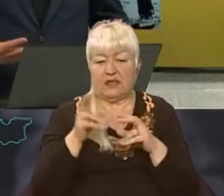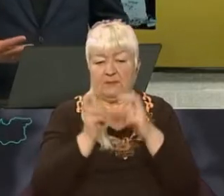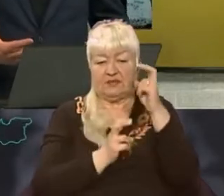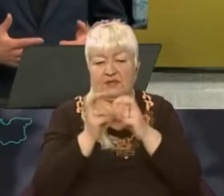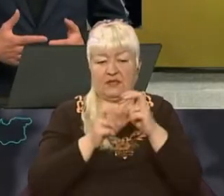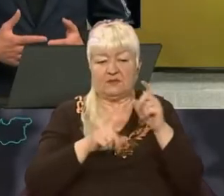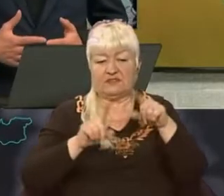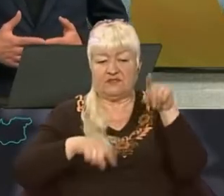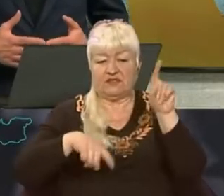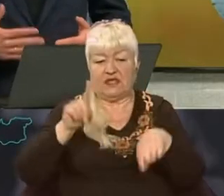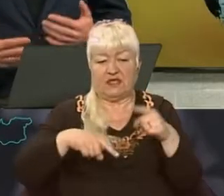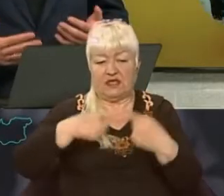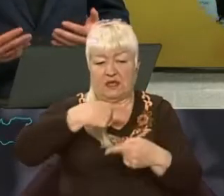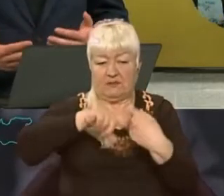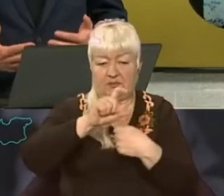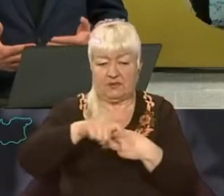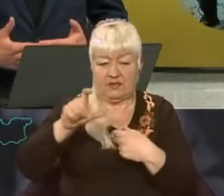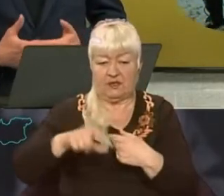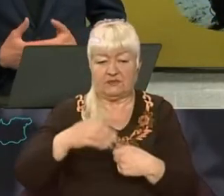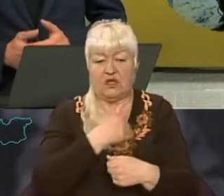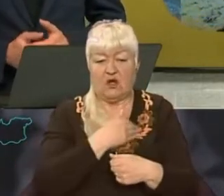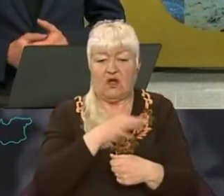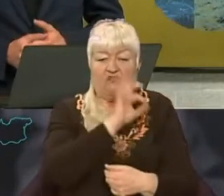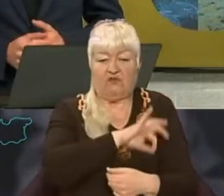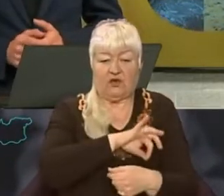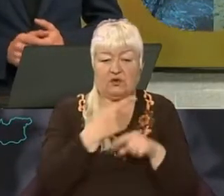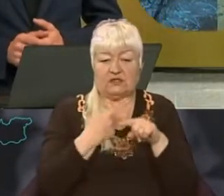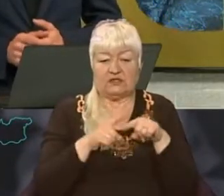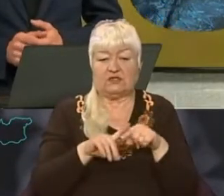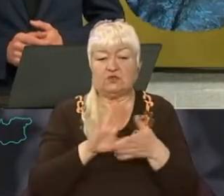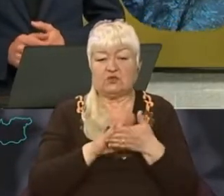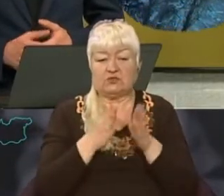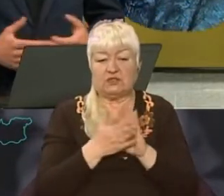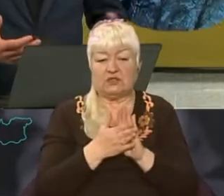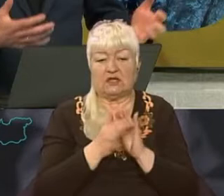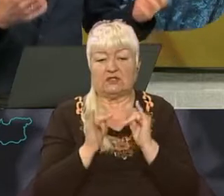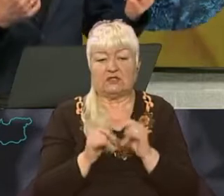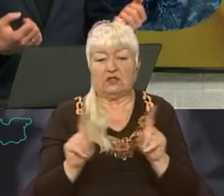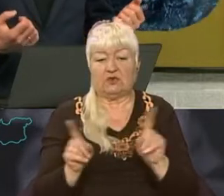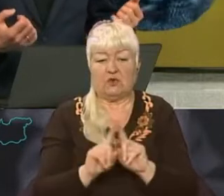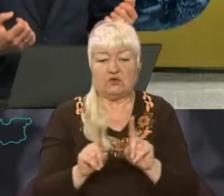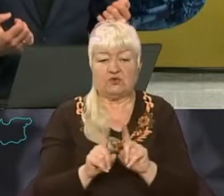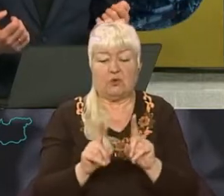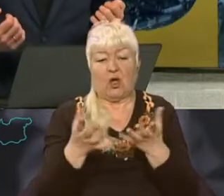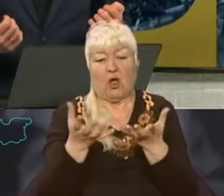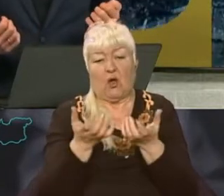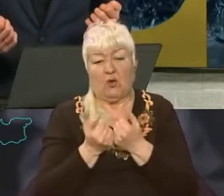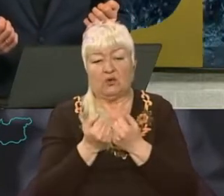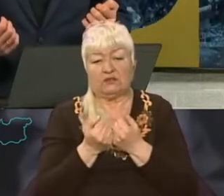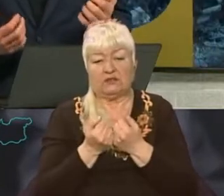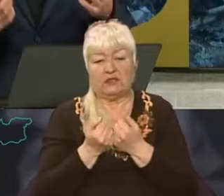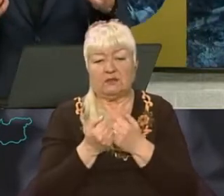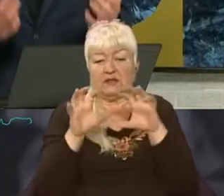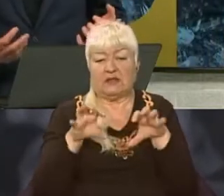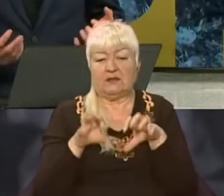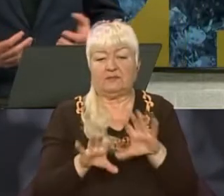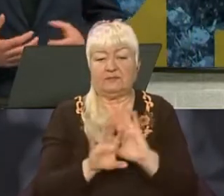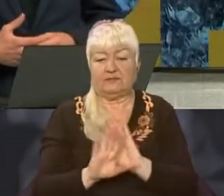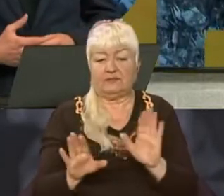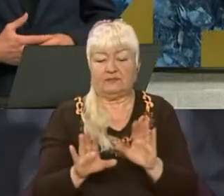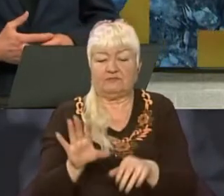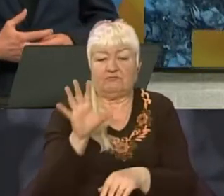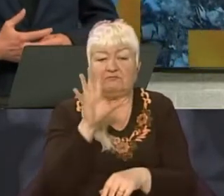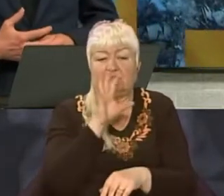деякі підприємці намагаються використати цю ситуацію для того, щоб або отримати неправомірну